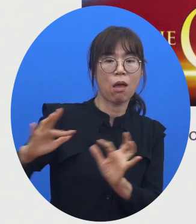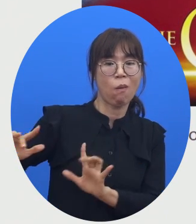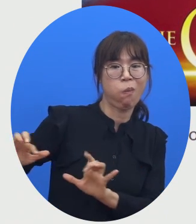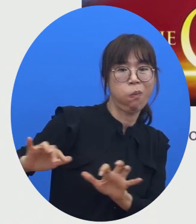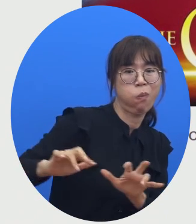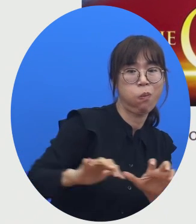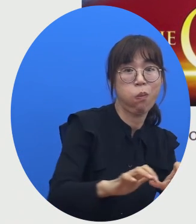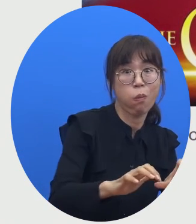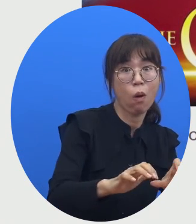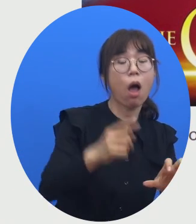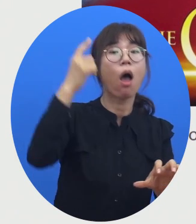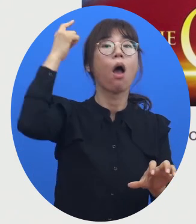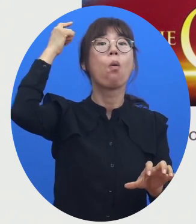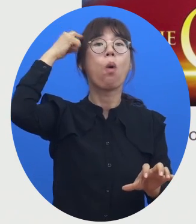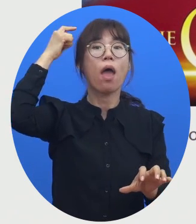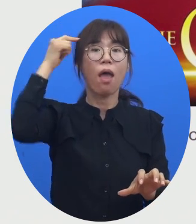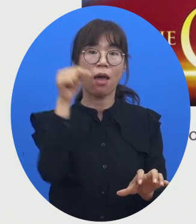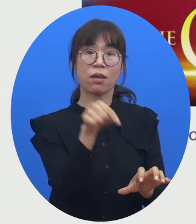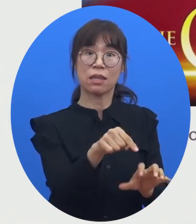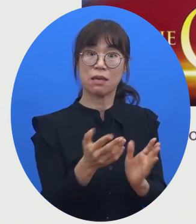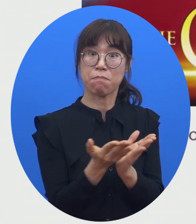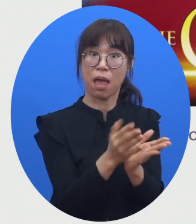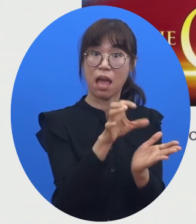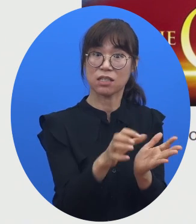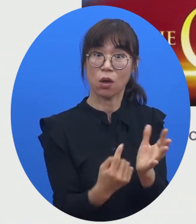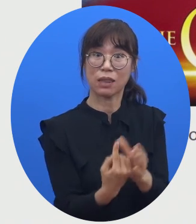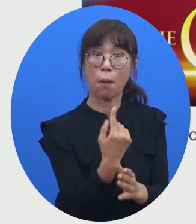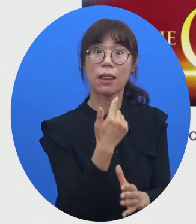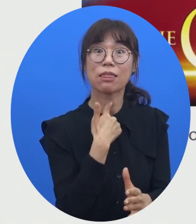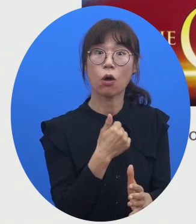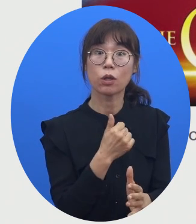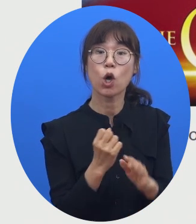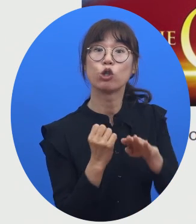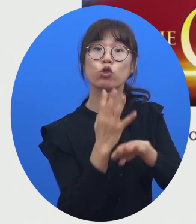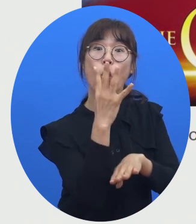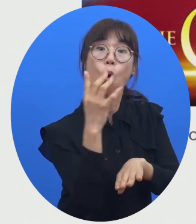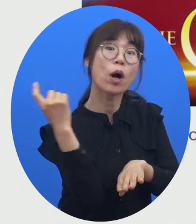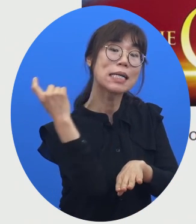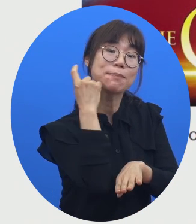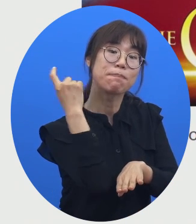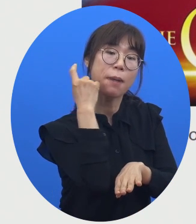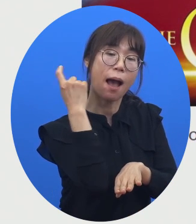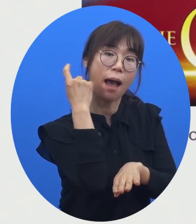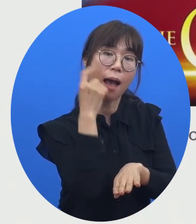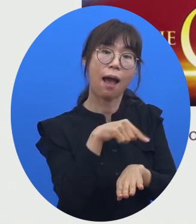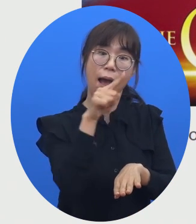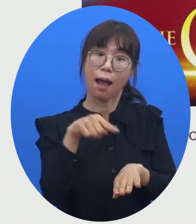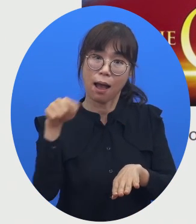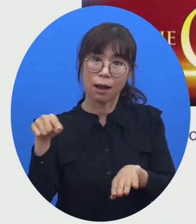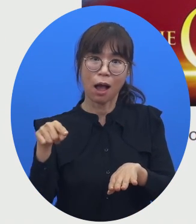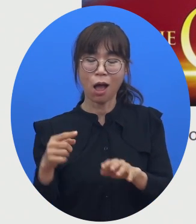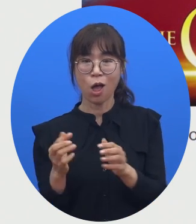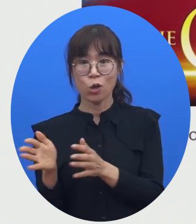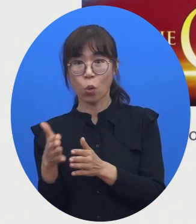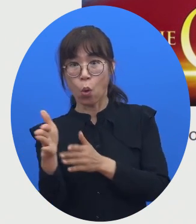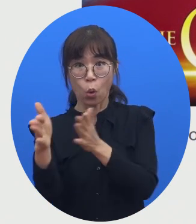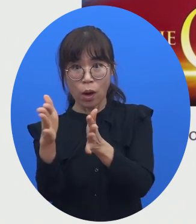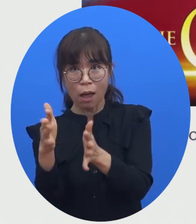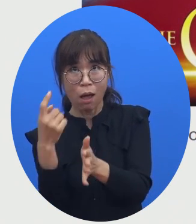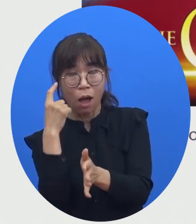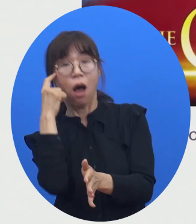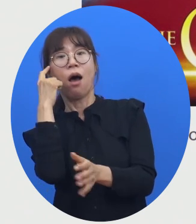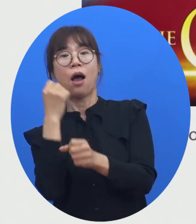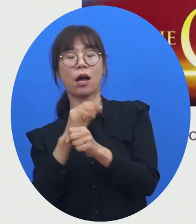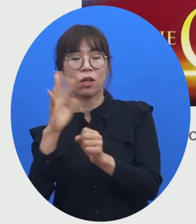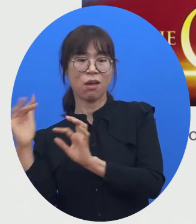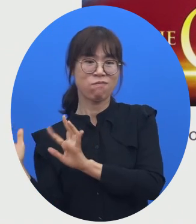탐사선에서부터 나오는 초음파가 돌고래에게 인식이 돼서 돌고래들이 모이게 되고 그 돌고래가 모인